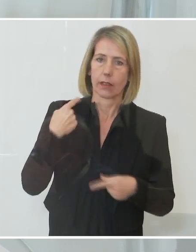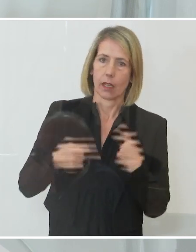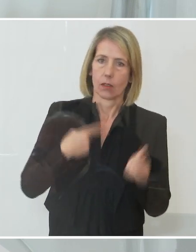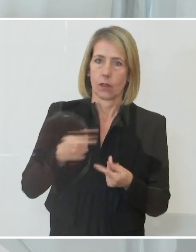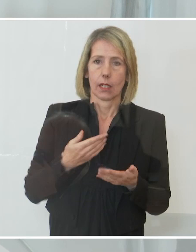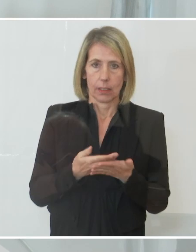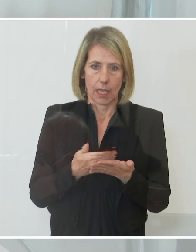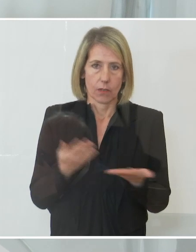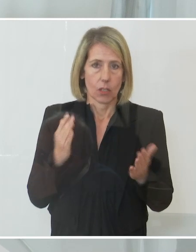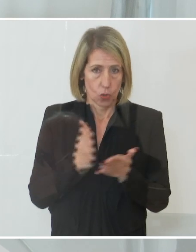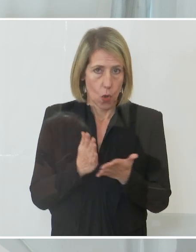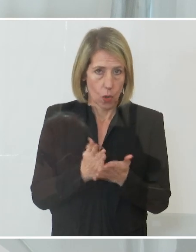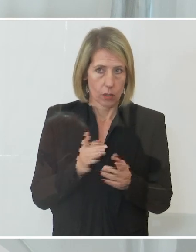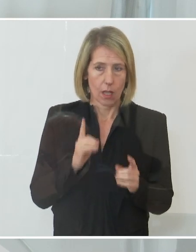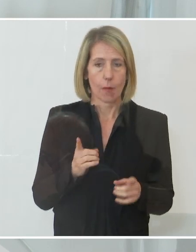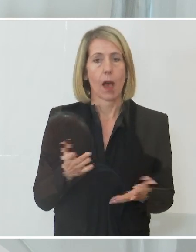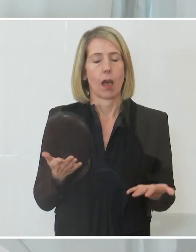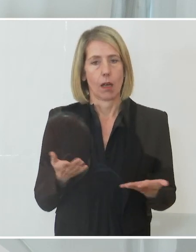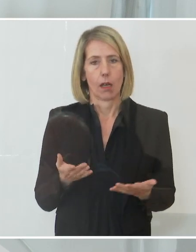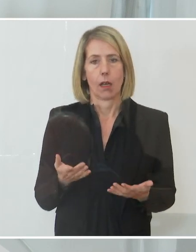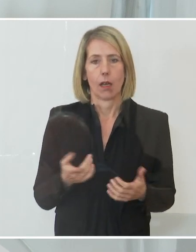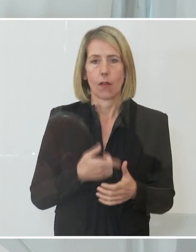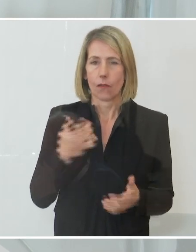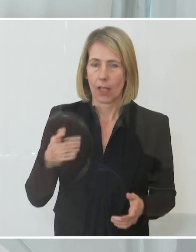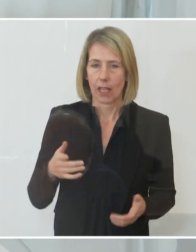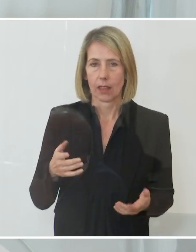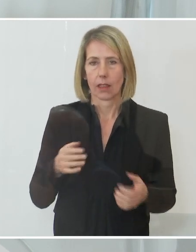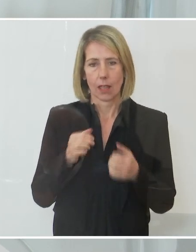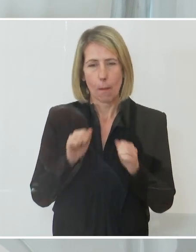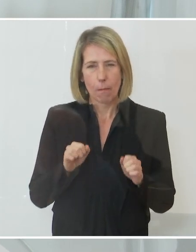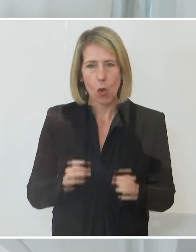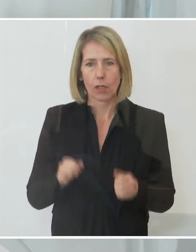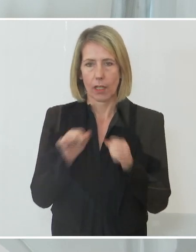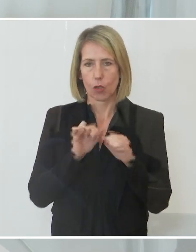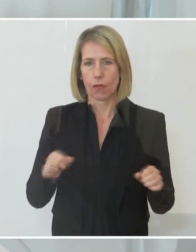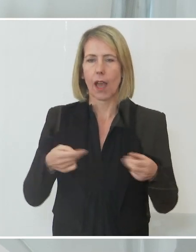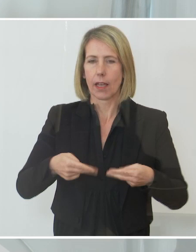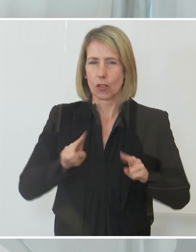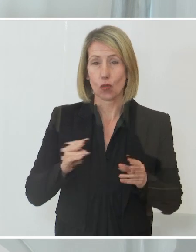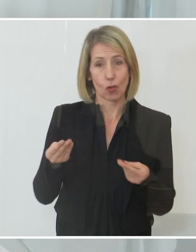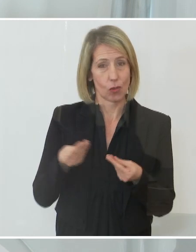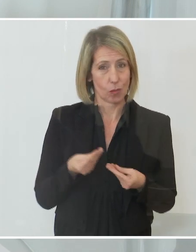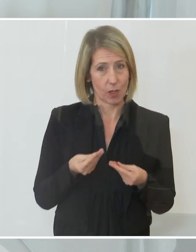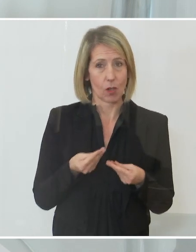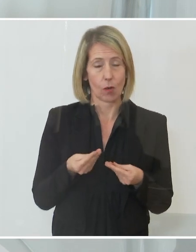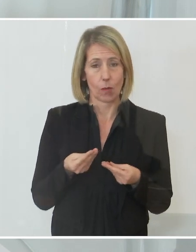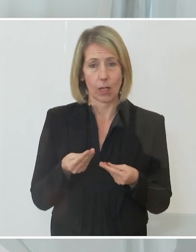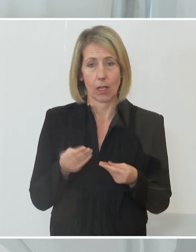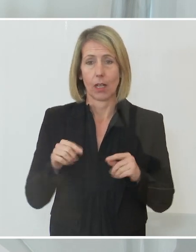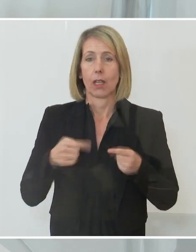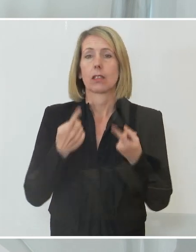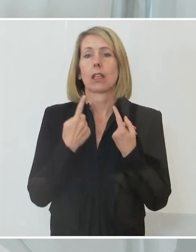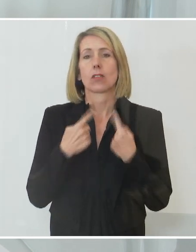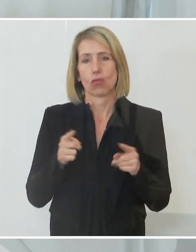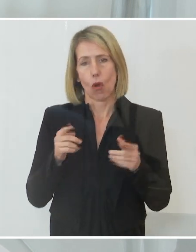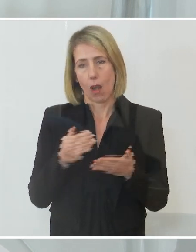wenn es eine Chance gibt, die Freiheit wieder zurückzuerlangen, dann finde ich, soll man sie